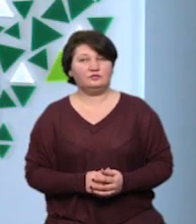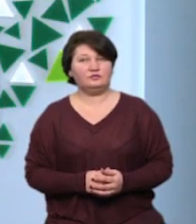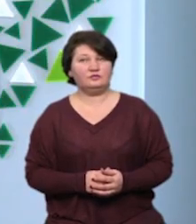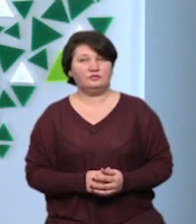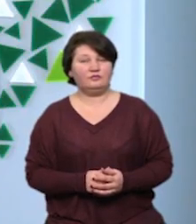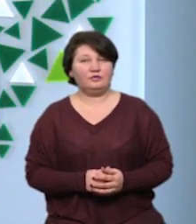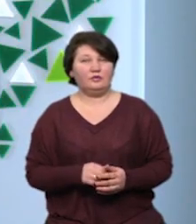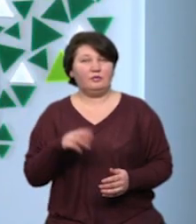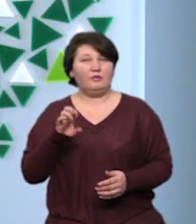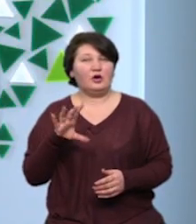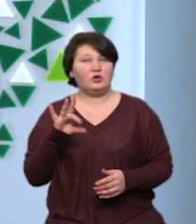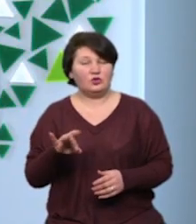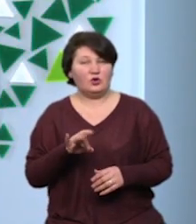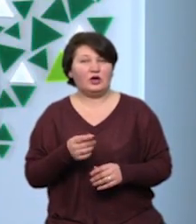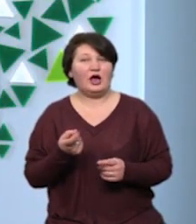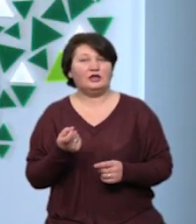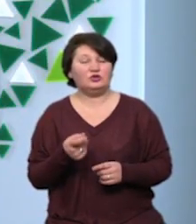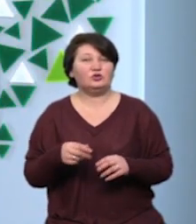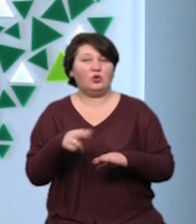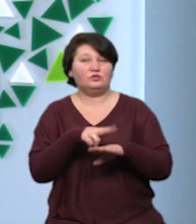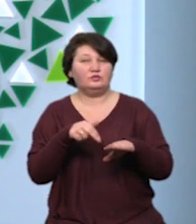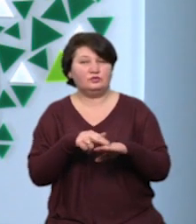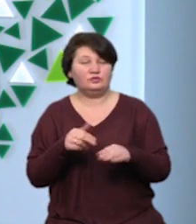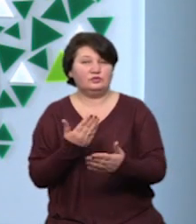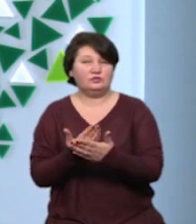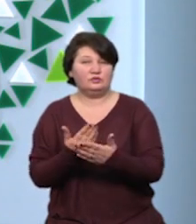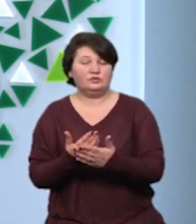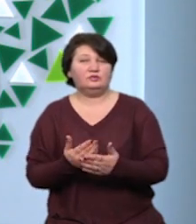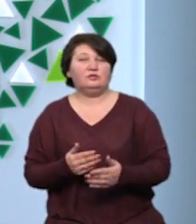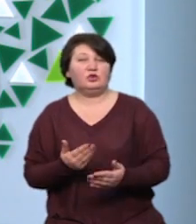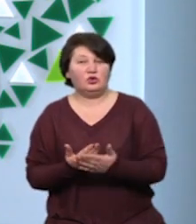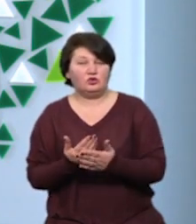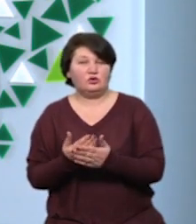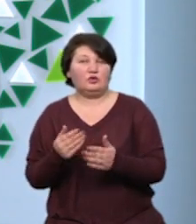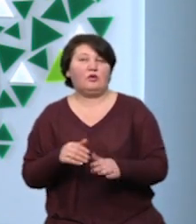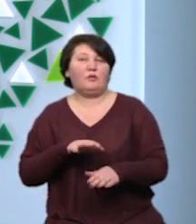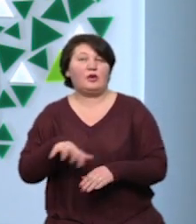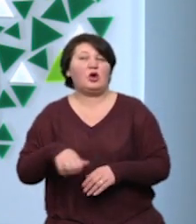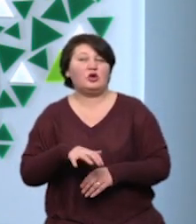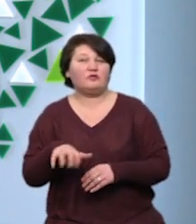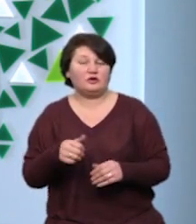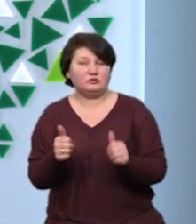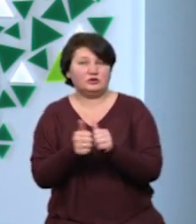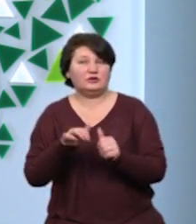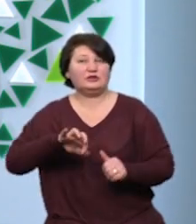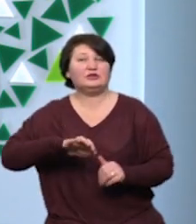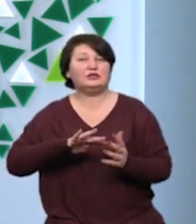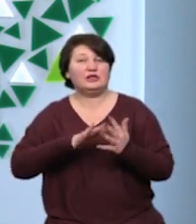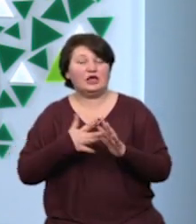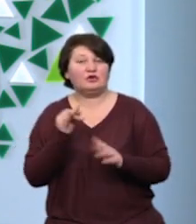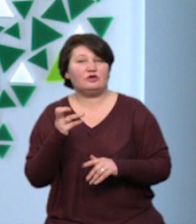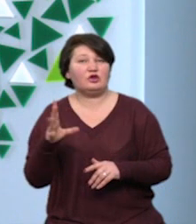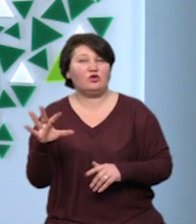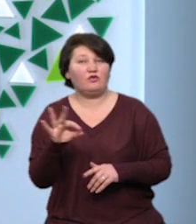Майора Галицького відділення поліції затримали за підозрою у браконьєрстві на річці Лімниці поблизу села Шевченково Галицького району.